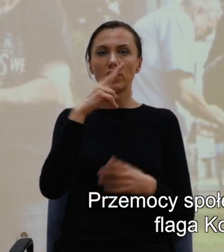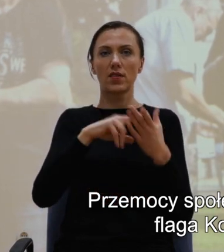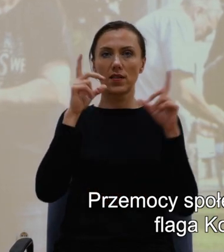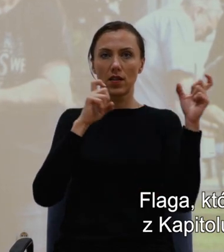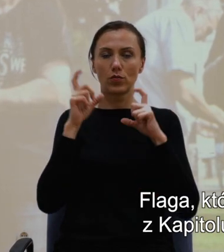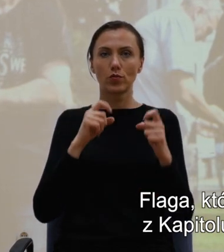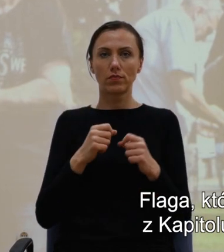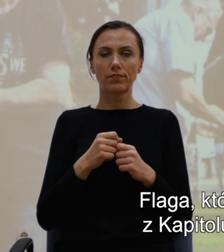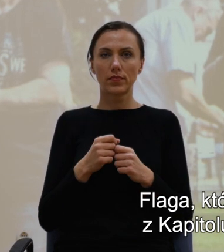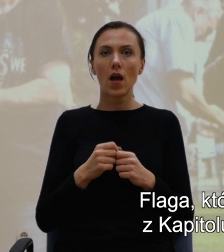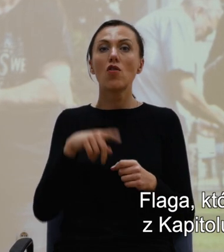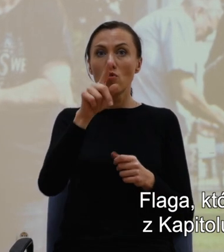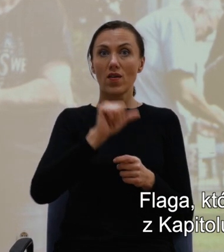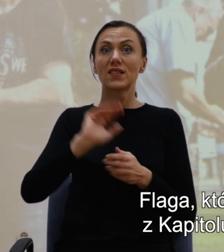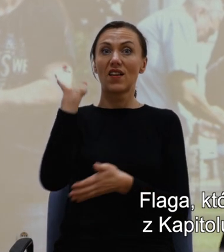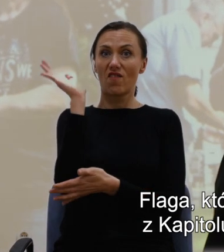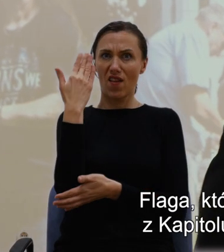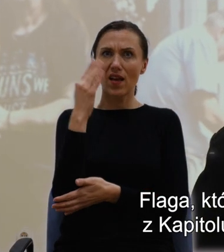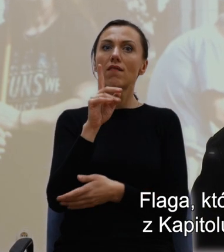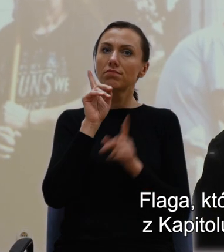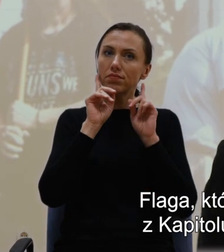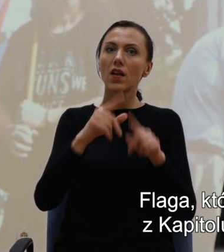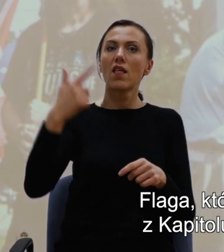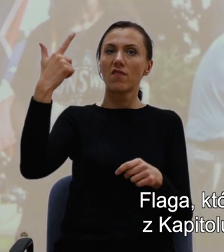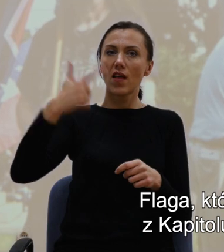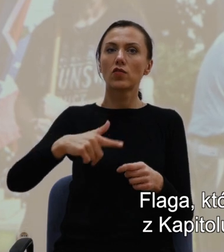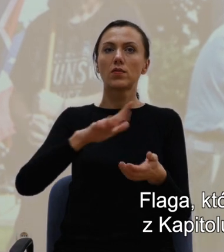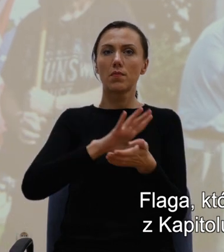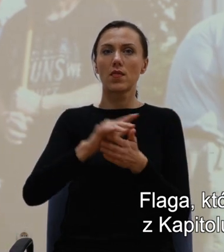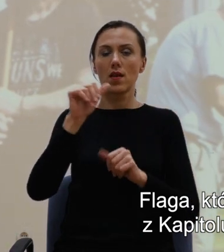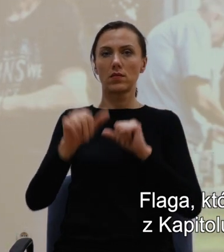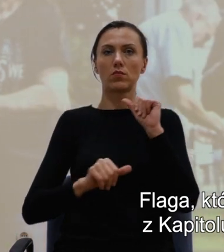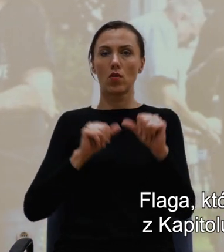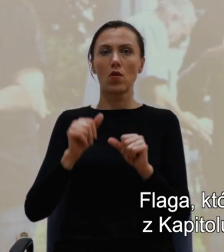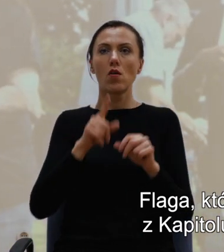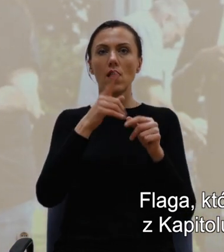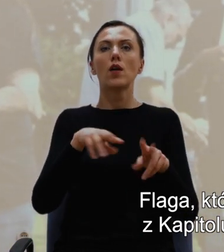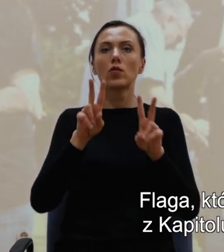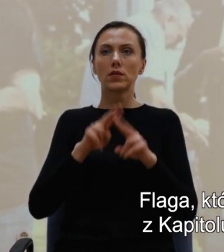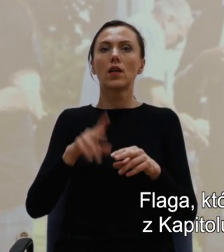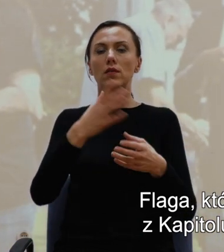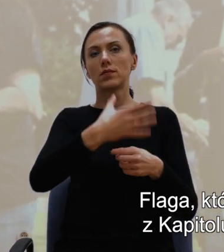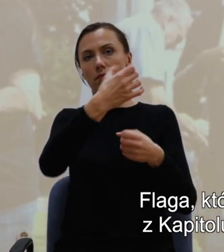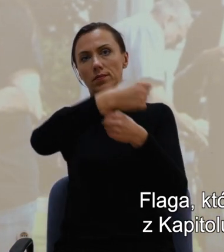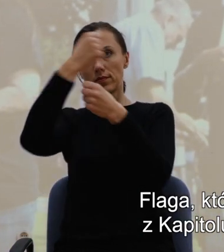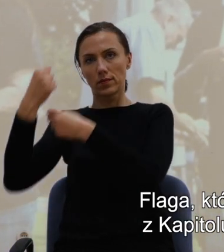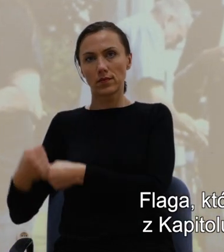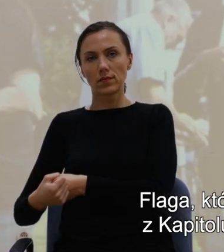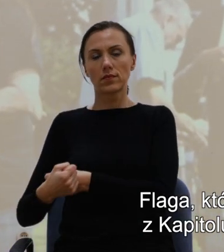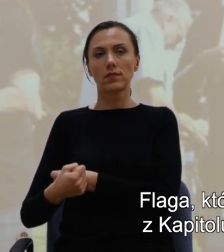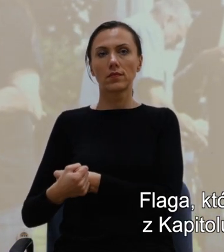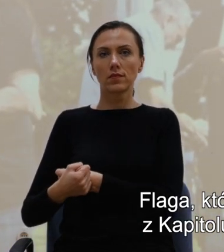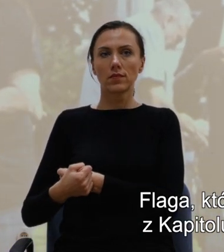zdjęciach, flaga, która dopiero w 2015 roku została zdjęta z